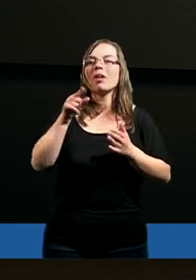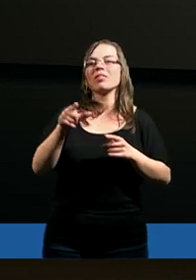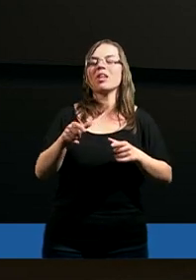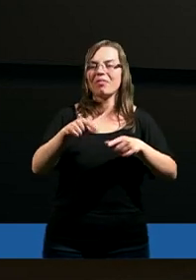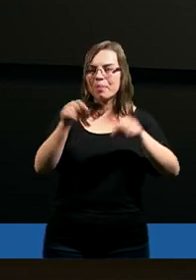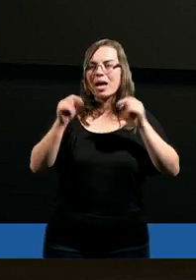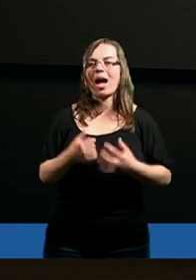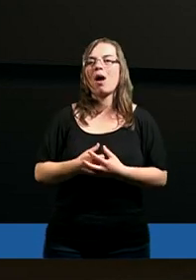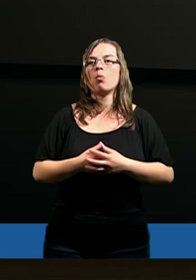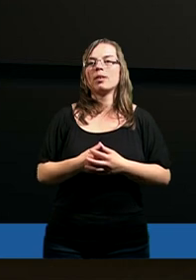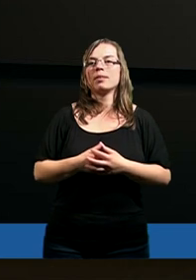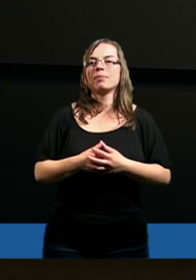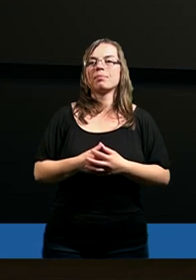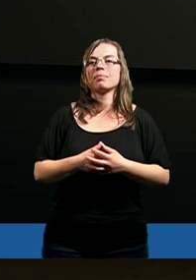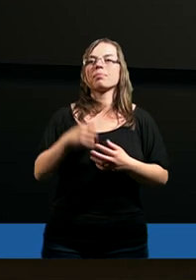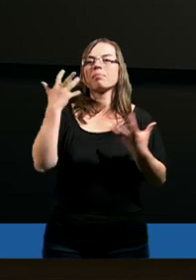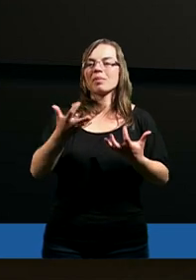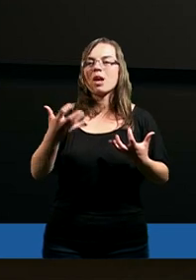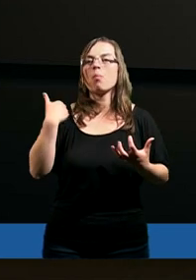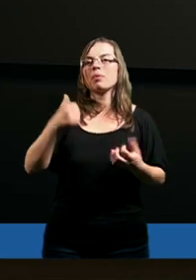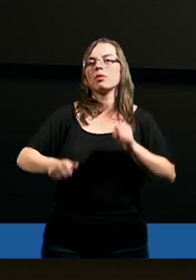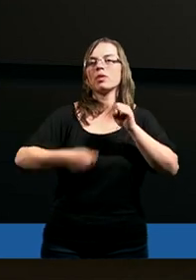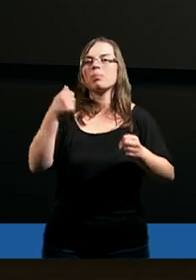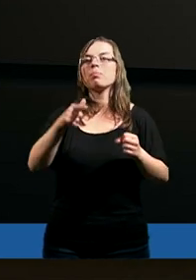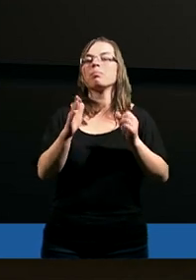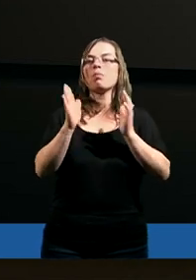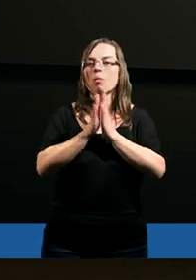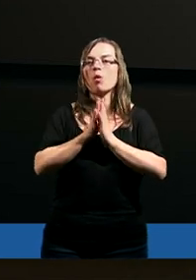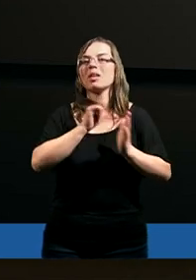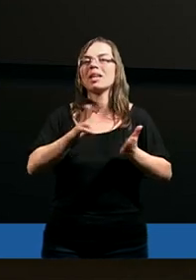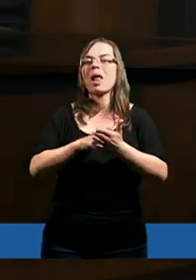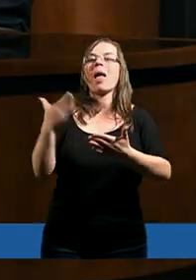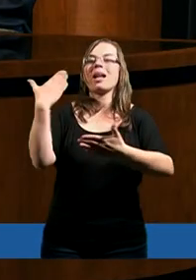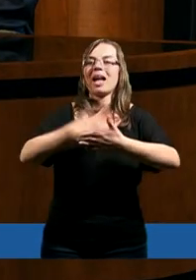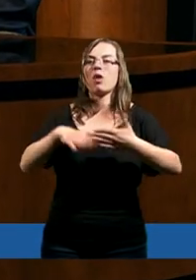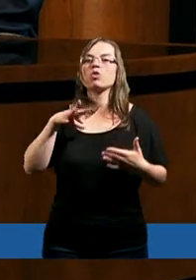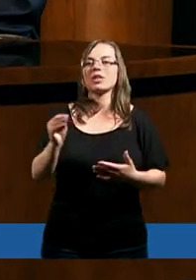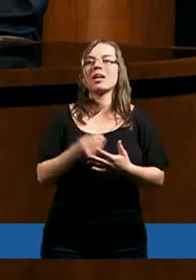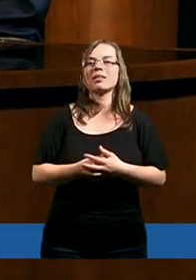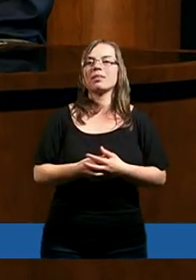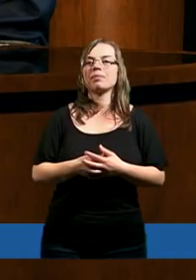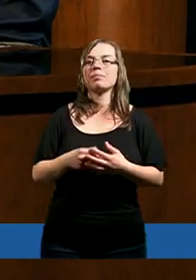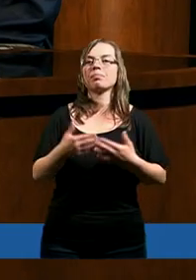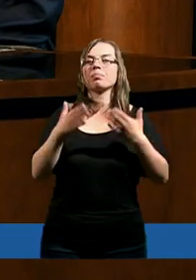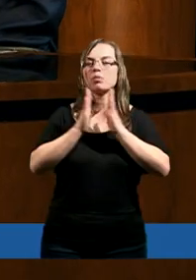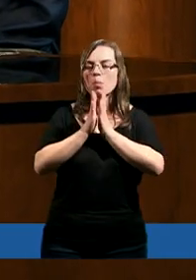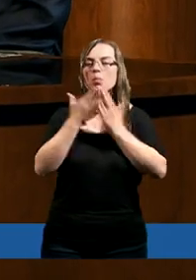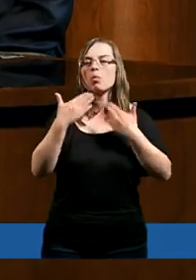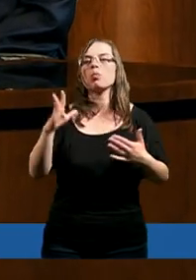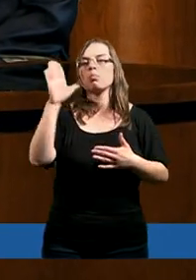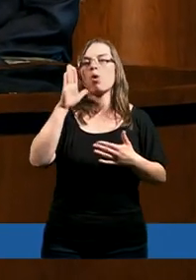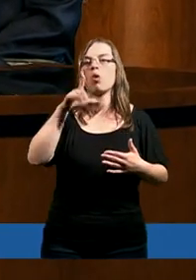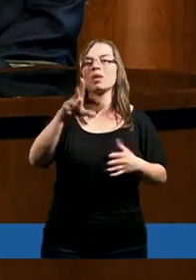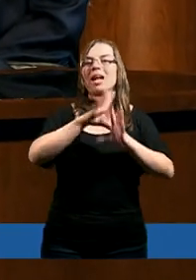Piotr mówi, że jest jedyną bezpieczną. Chciałbym, żebyśmy pomodlili się na zakończenie i podziękujemy